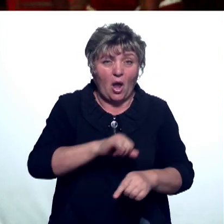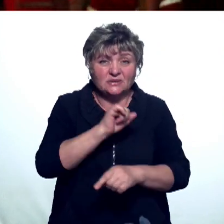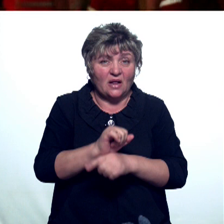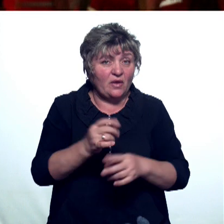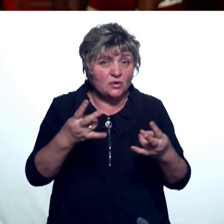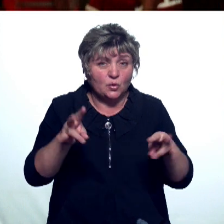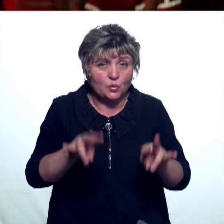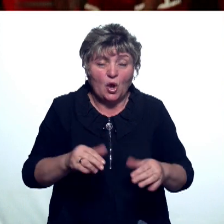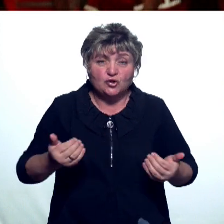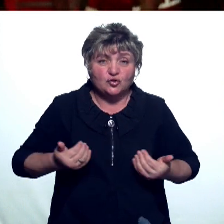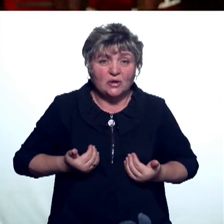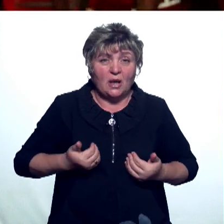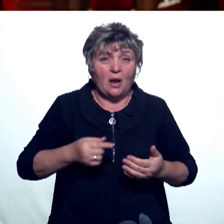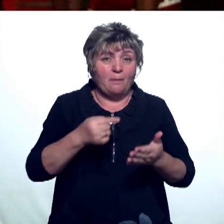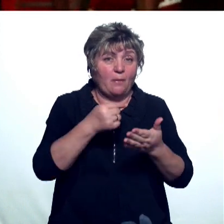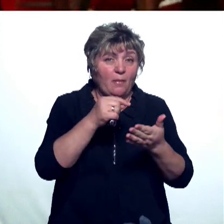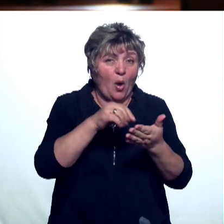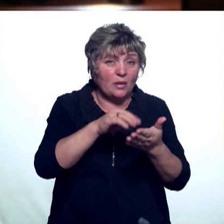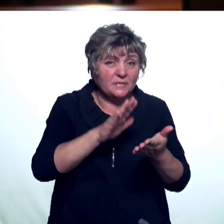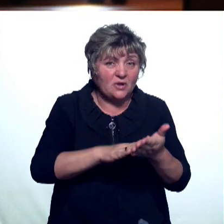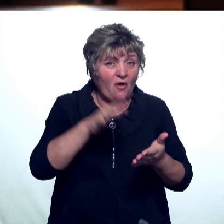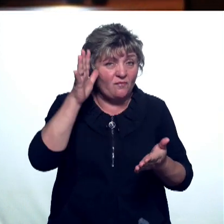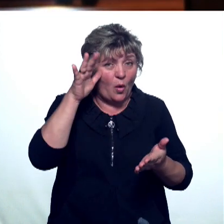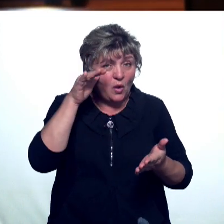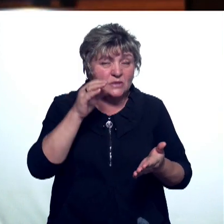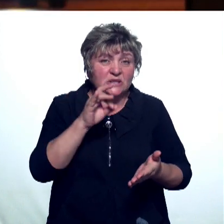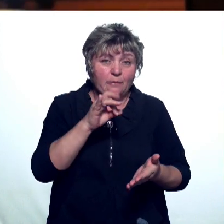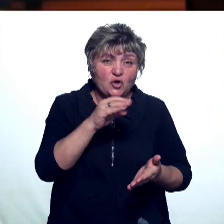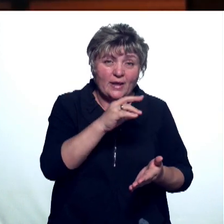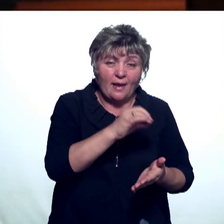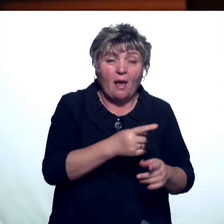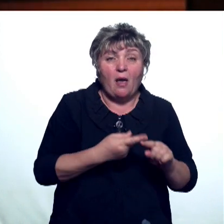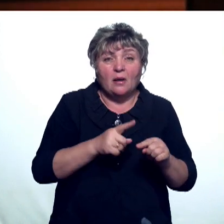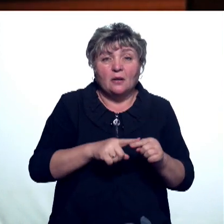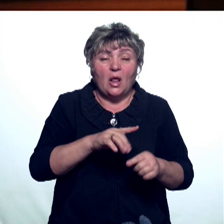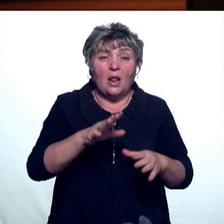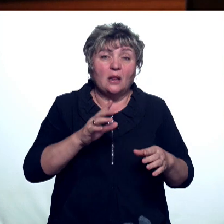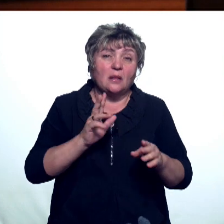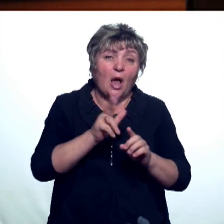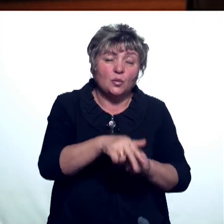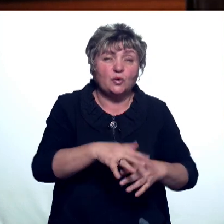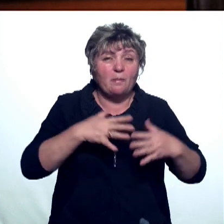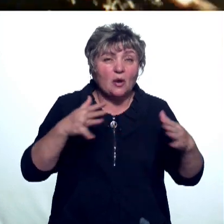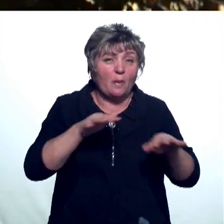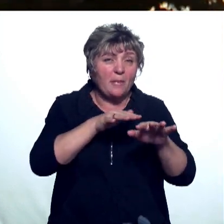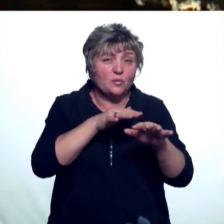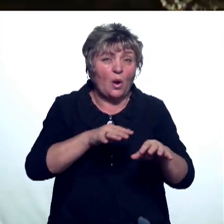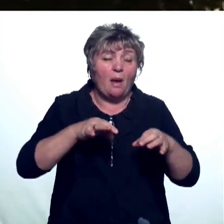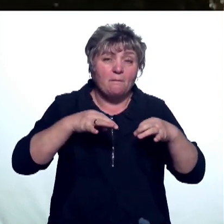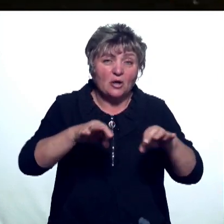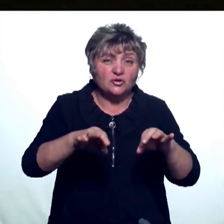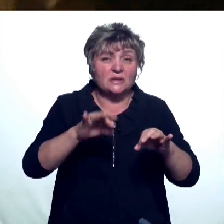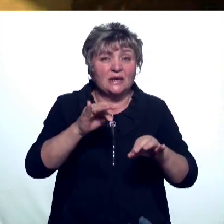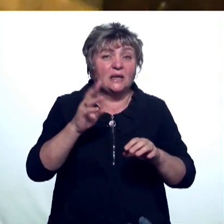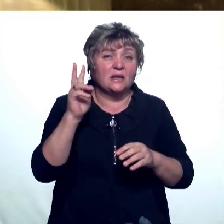стоки, жителей не нужно отключать от водоснабжения. Новый участок сети должен выдержать нагрузку от большого потока машин и транспорта,